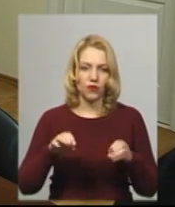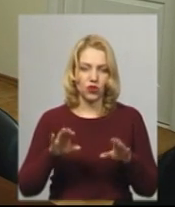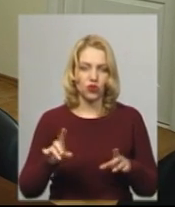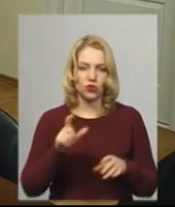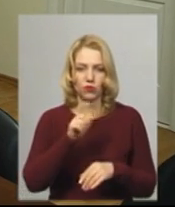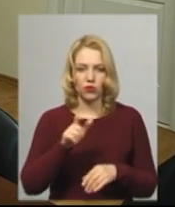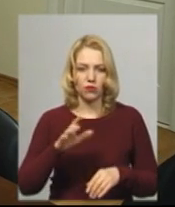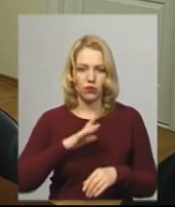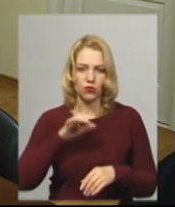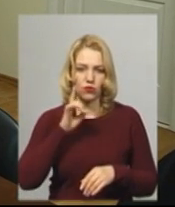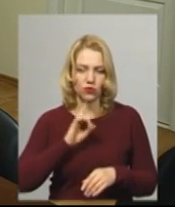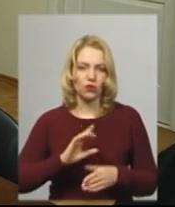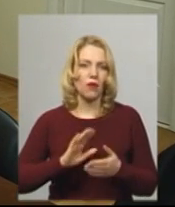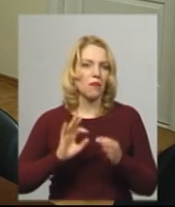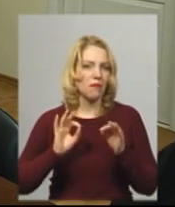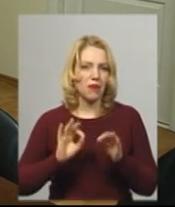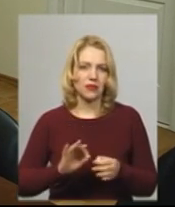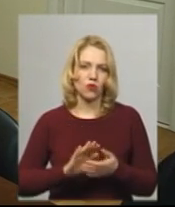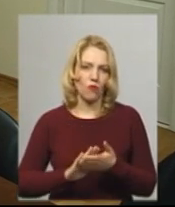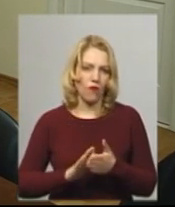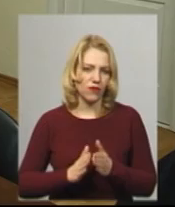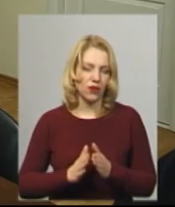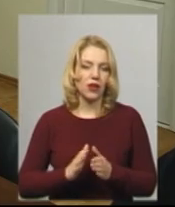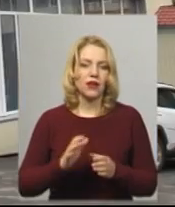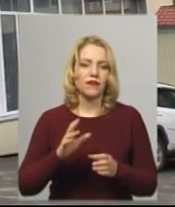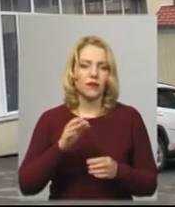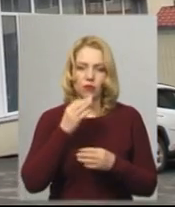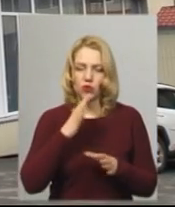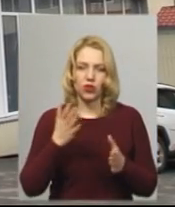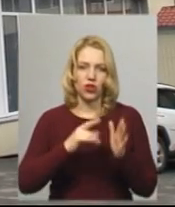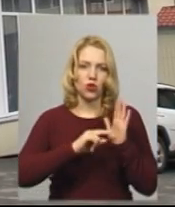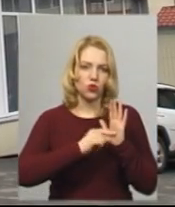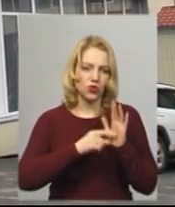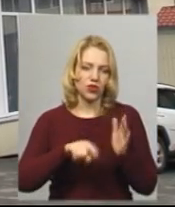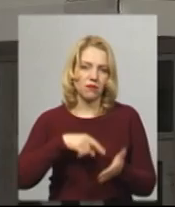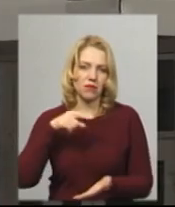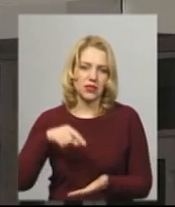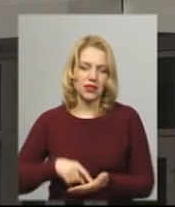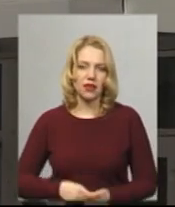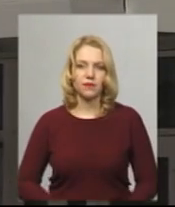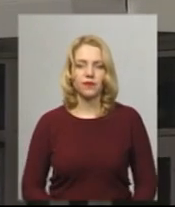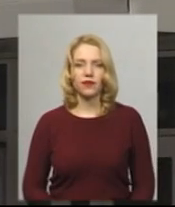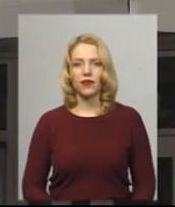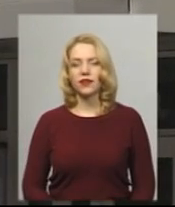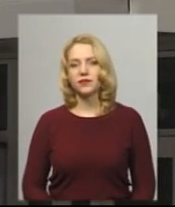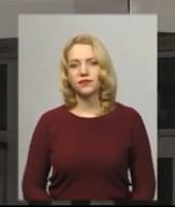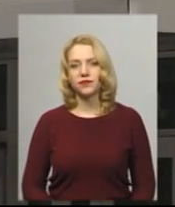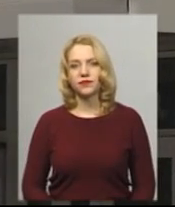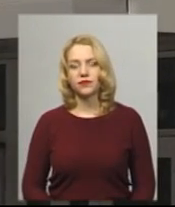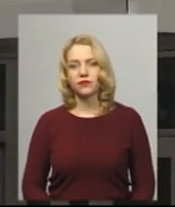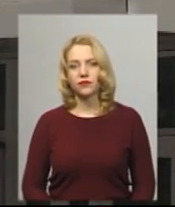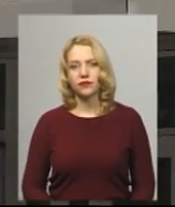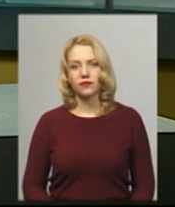зручно, безумовно. У всіх етапах, з будь-якої точки міста. Леся Боровець, Олександр Горішевський. Новини на Суспільному.